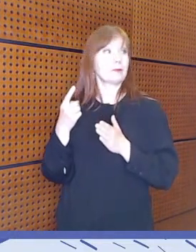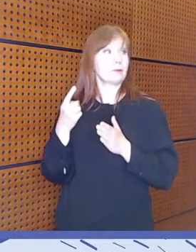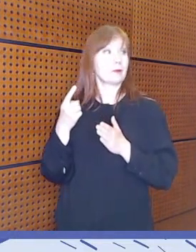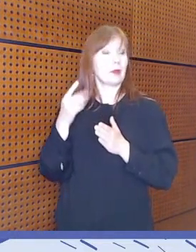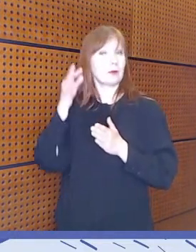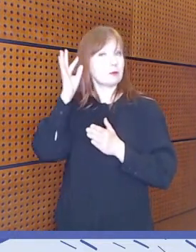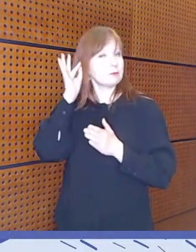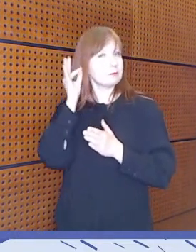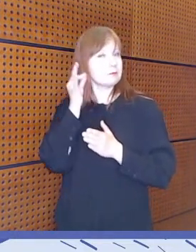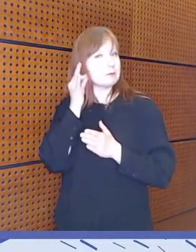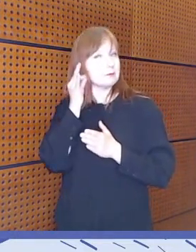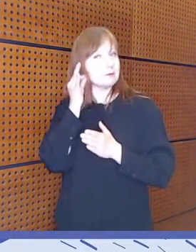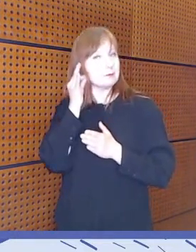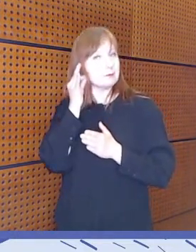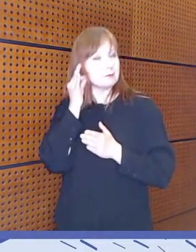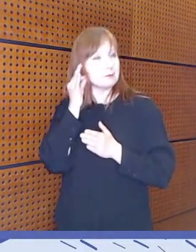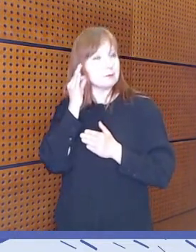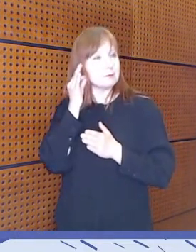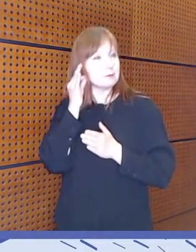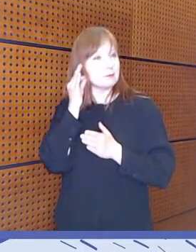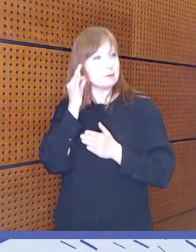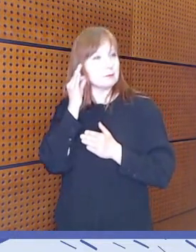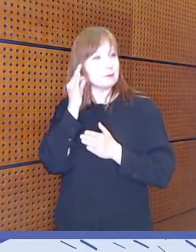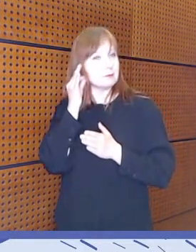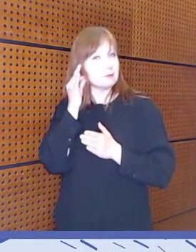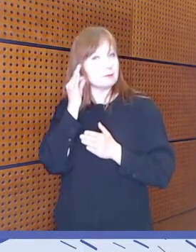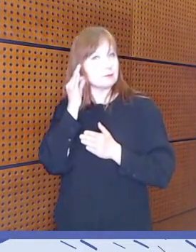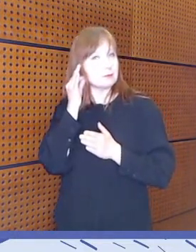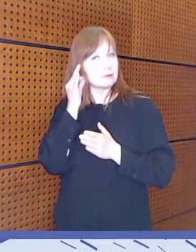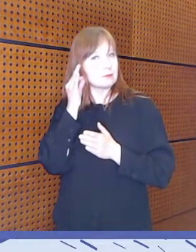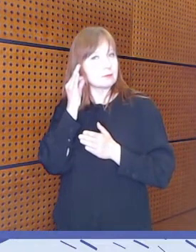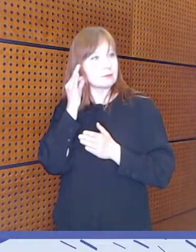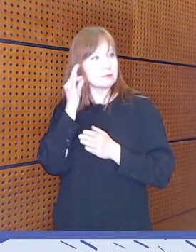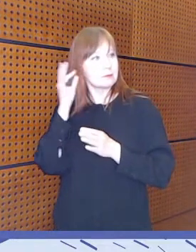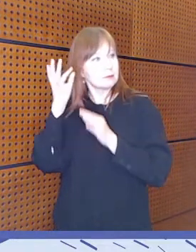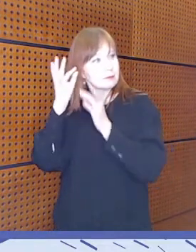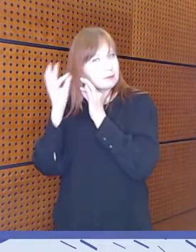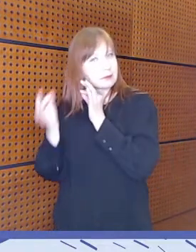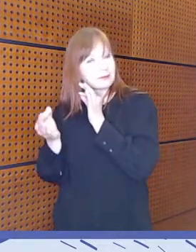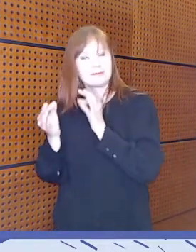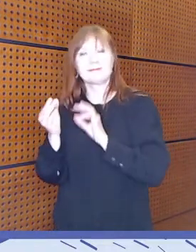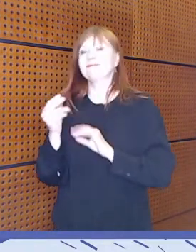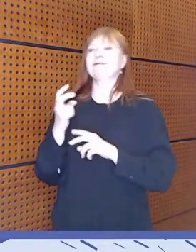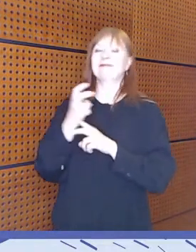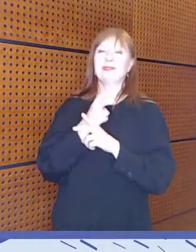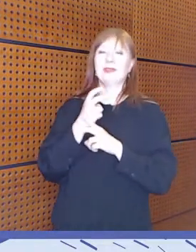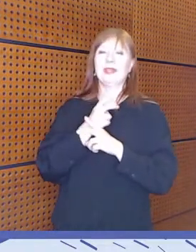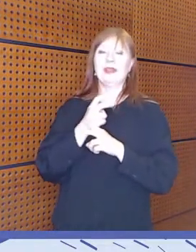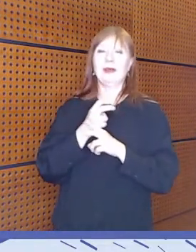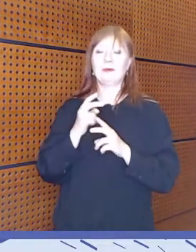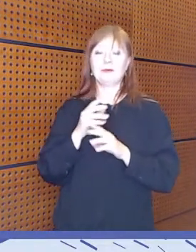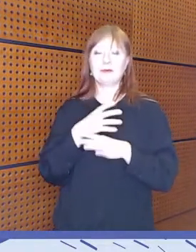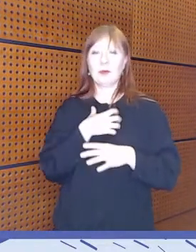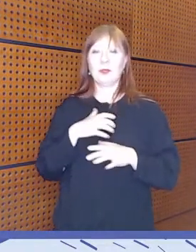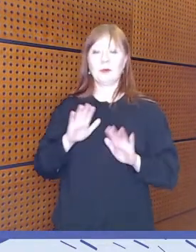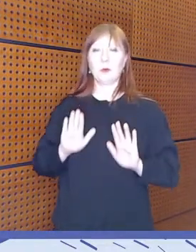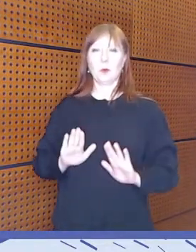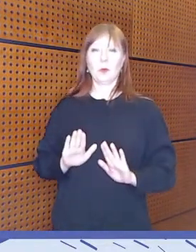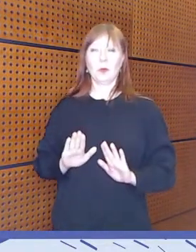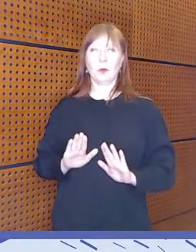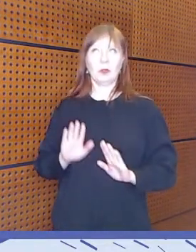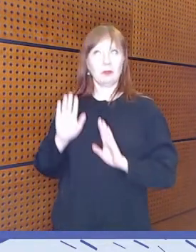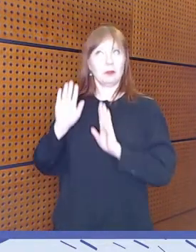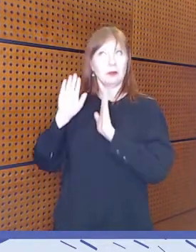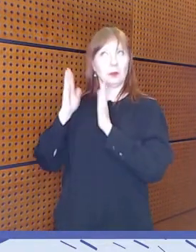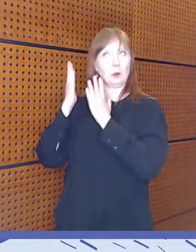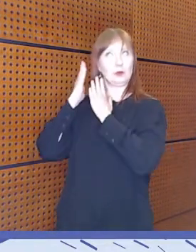irti. No niin, kokeillaan jos mä yritän olla heilumatta, jos